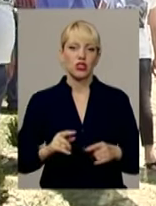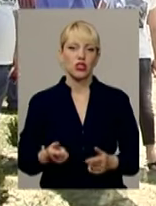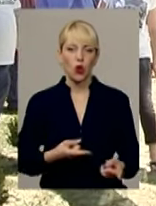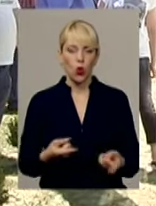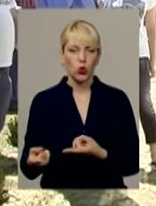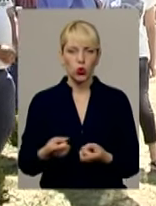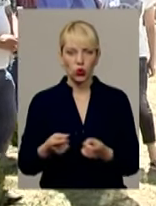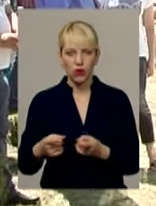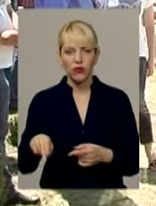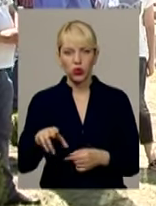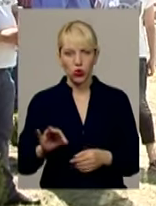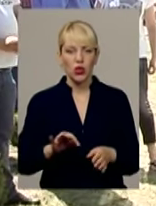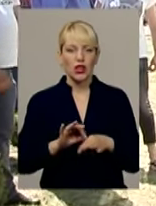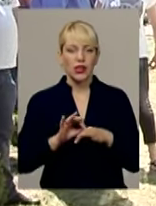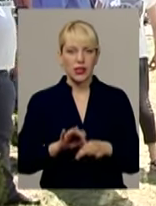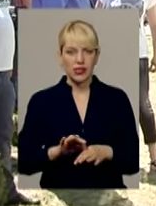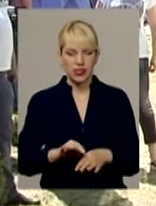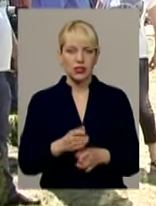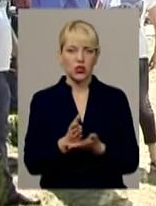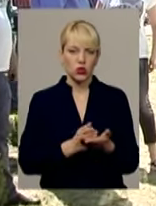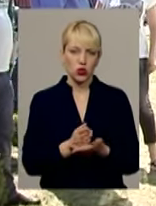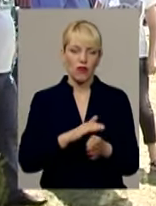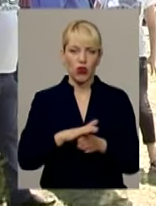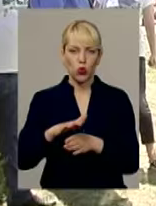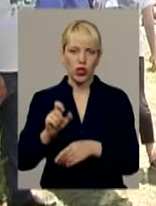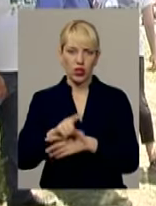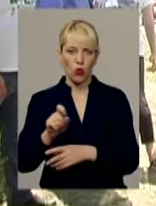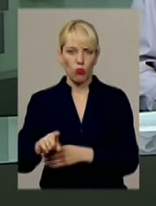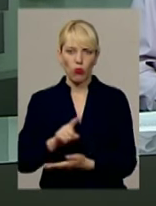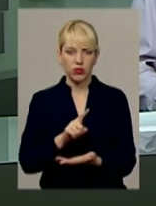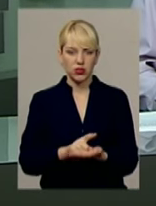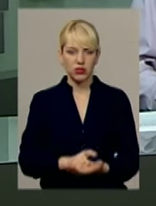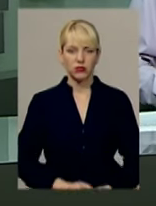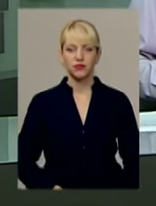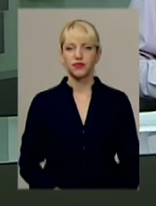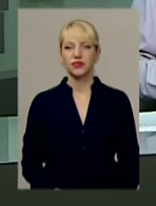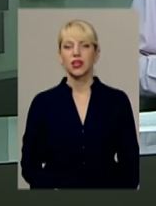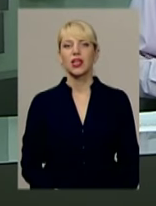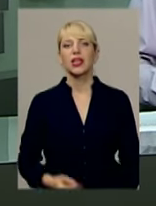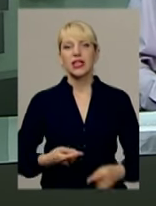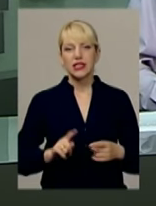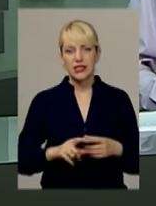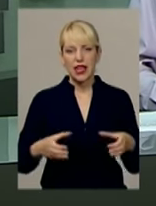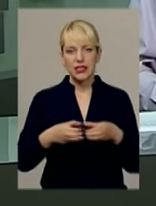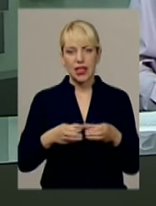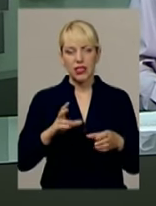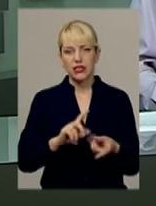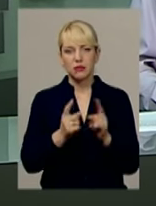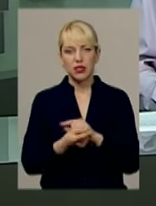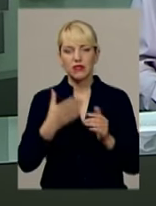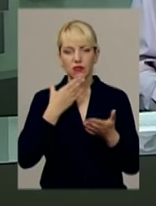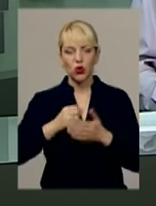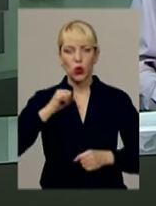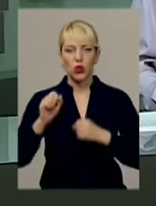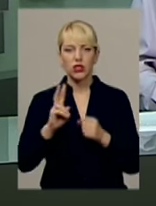несення служби, виконання покладених обов'язків. Цей зведений загін змінив своїх